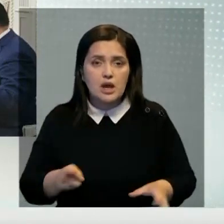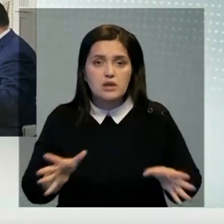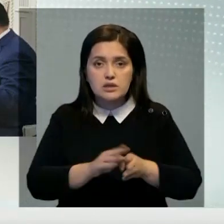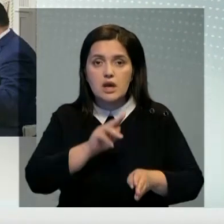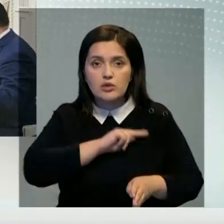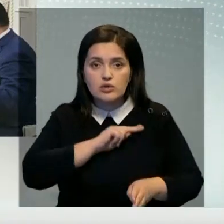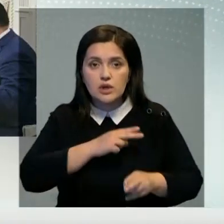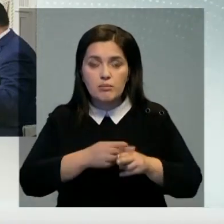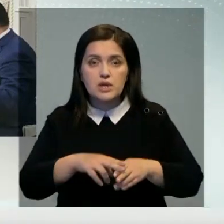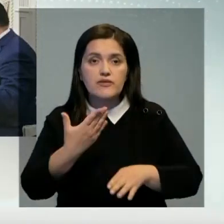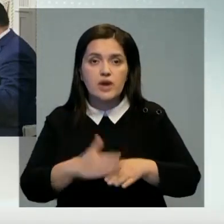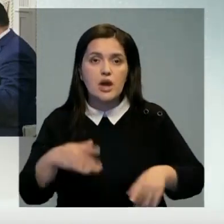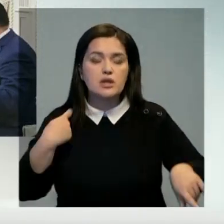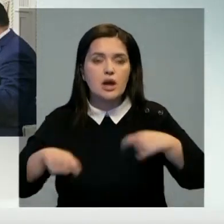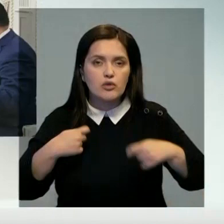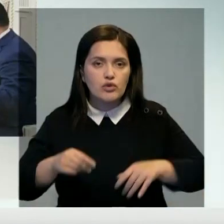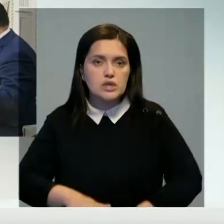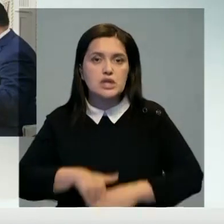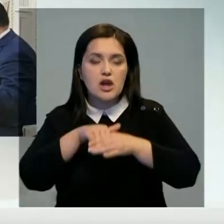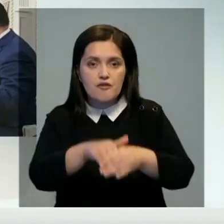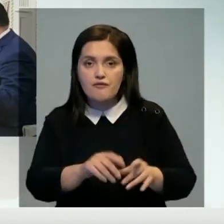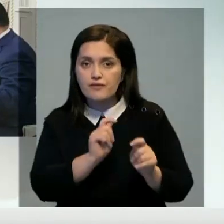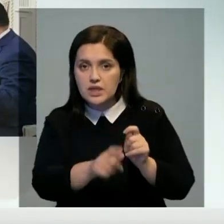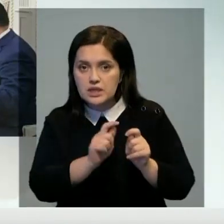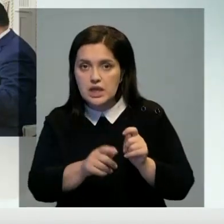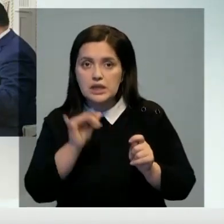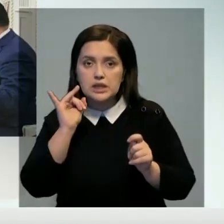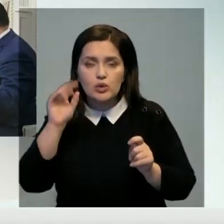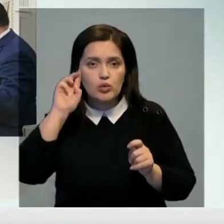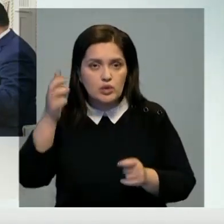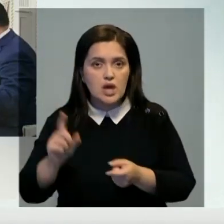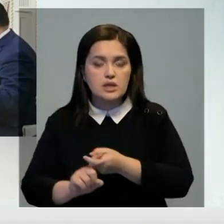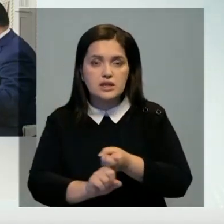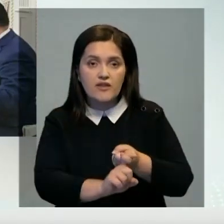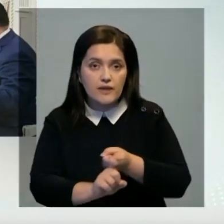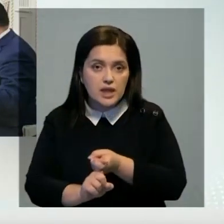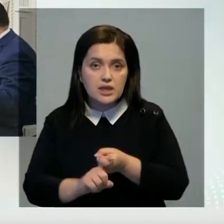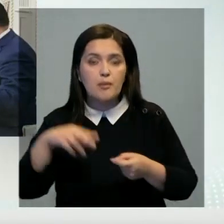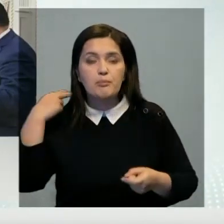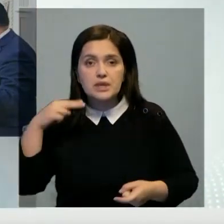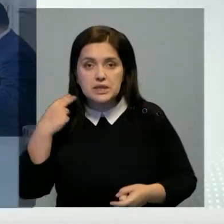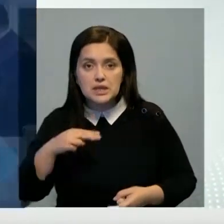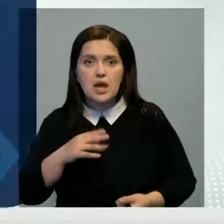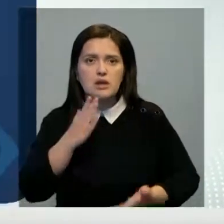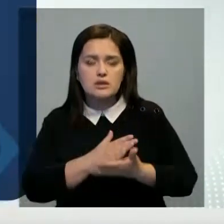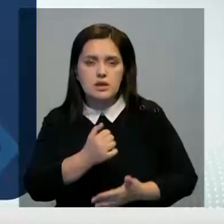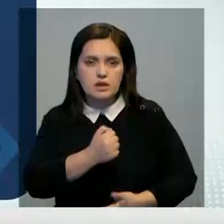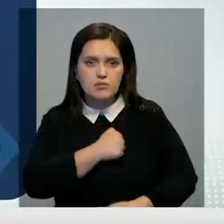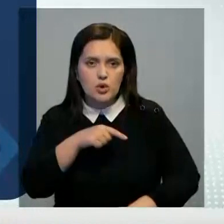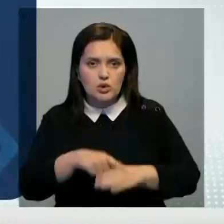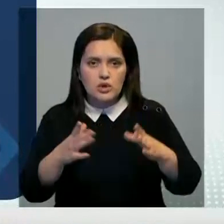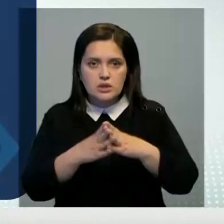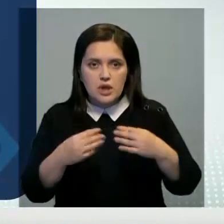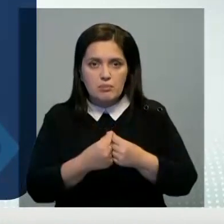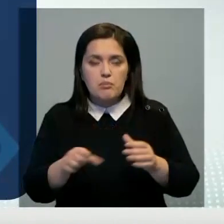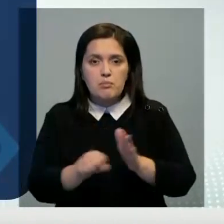для сотрудничества, в частности, в сферах торговли, инвестиций и гуманитарных связей. Вместе с тем, президент выразил соболезнования семьям